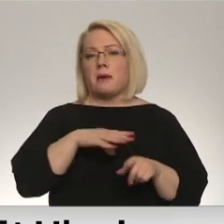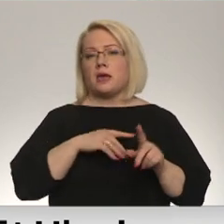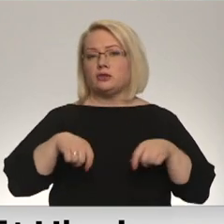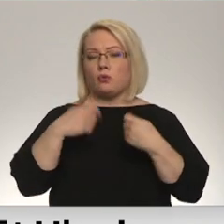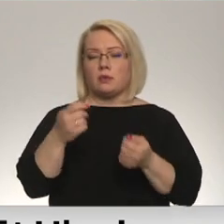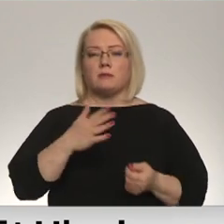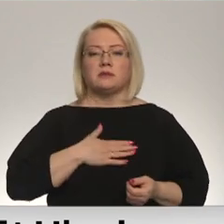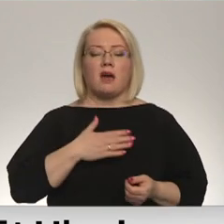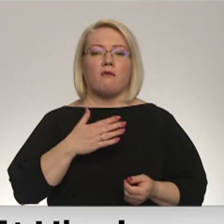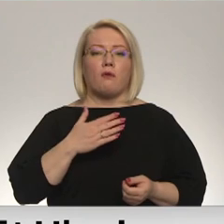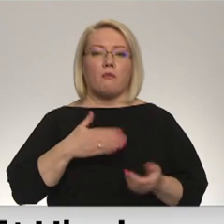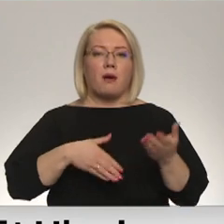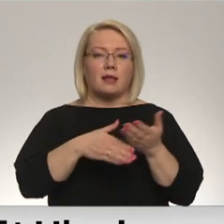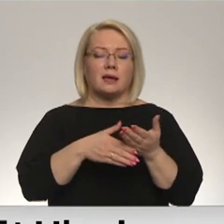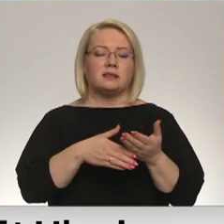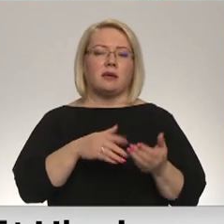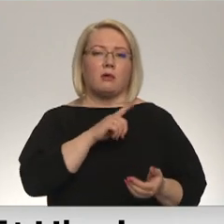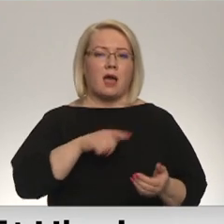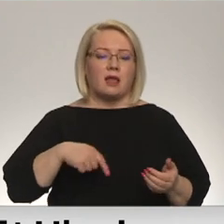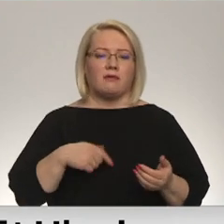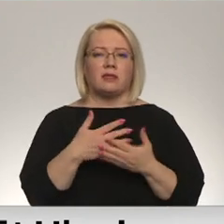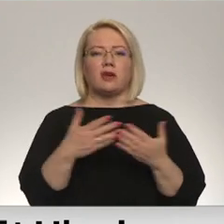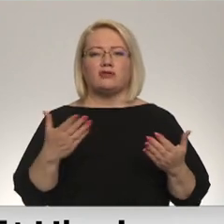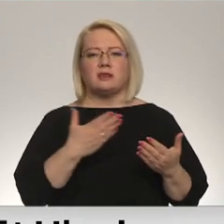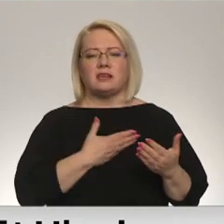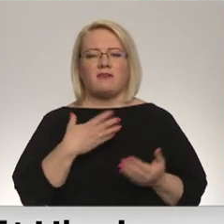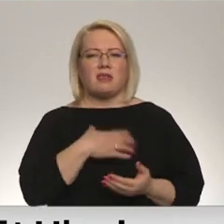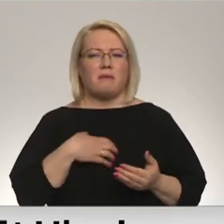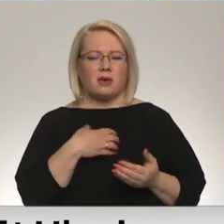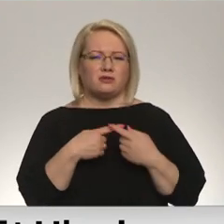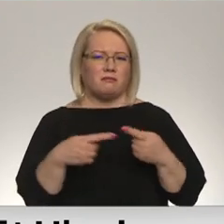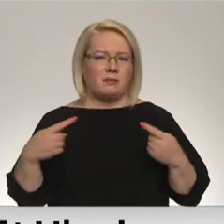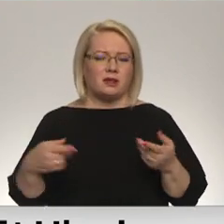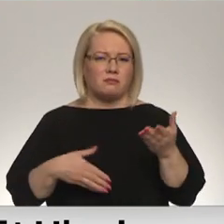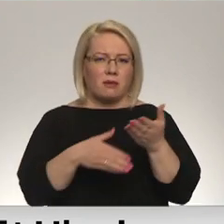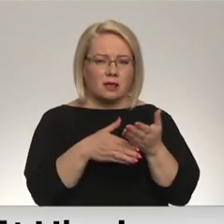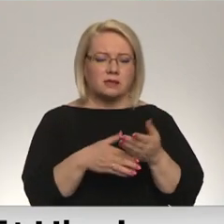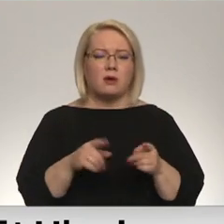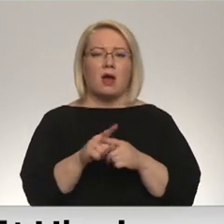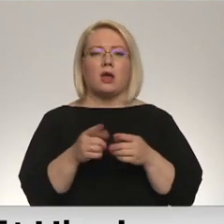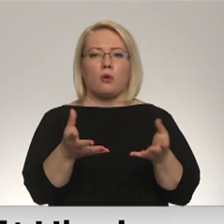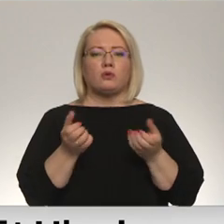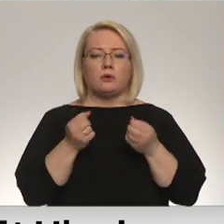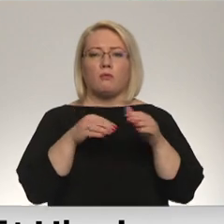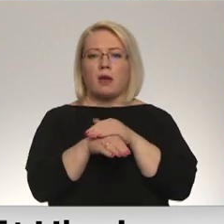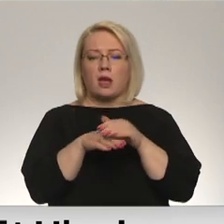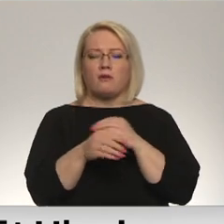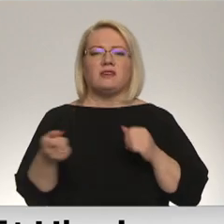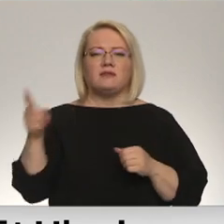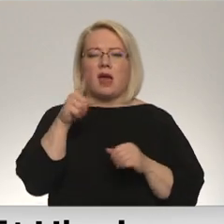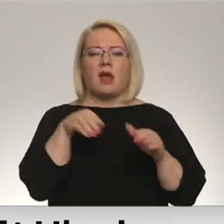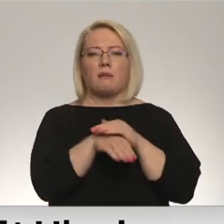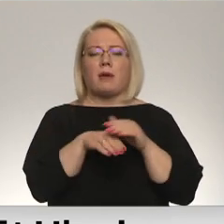Latvija, humanitārā palīdzību. Mēs uzņemam bēgļus. Protams, es lielāko bēgļu skaitu uzņēmu uz Poliju.